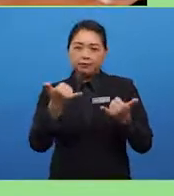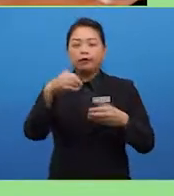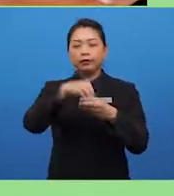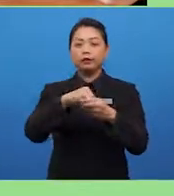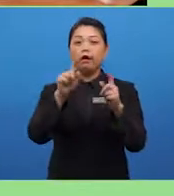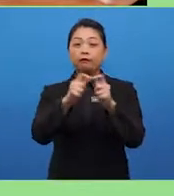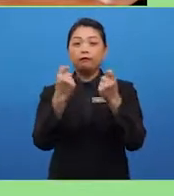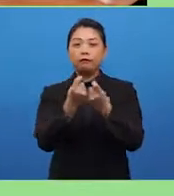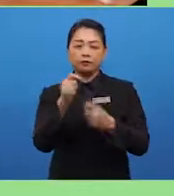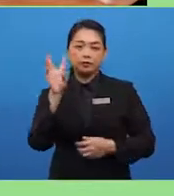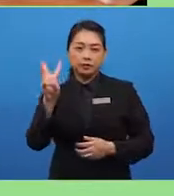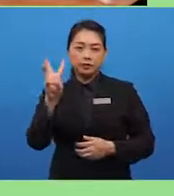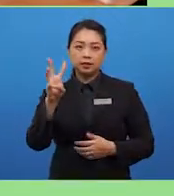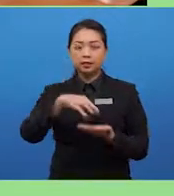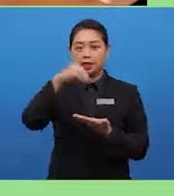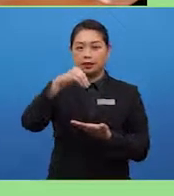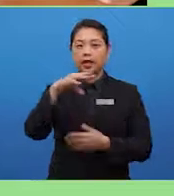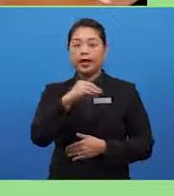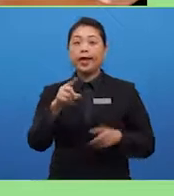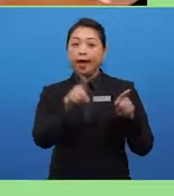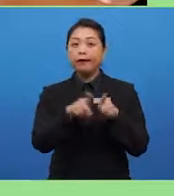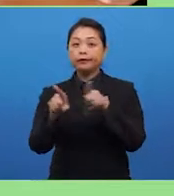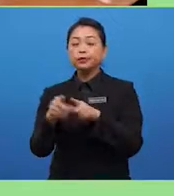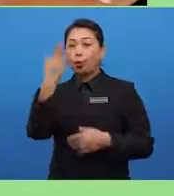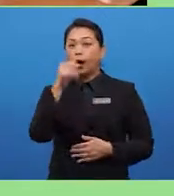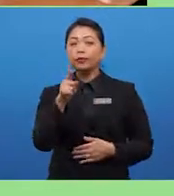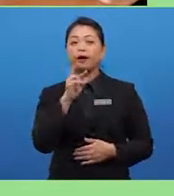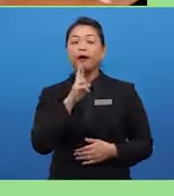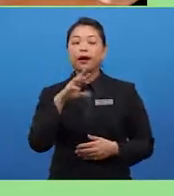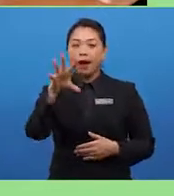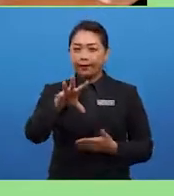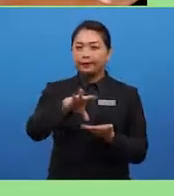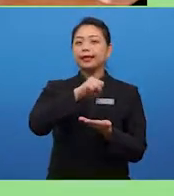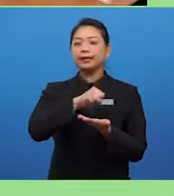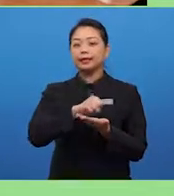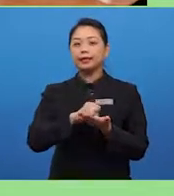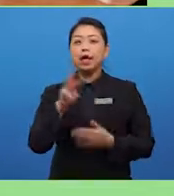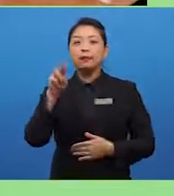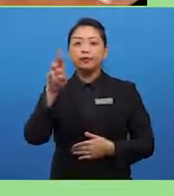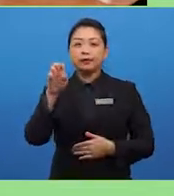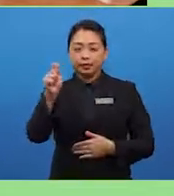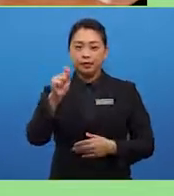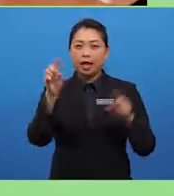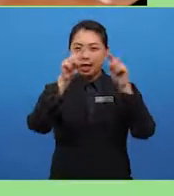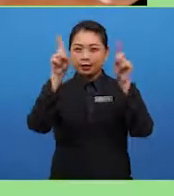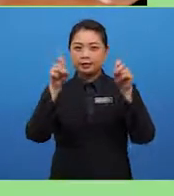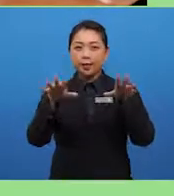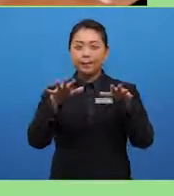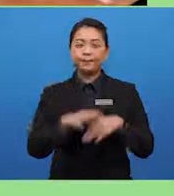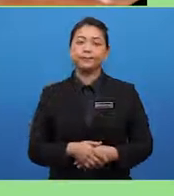6 studies and also why you are taking the exam. Now, look at the pictures.